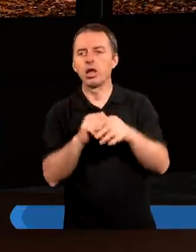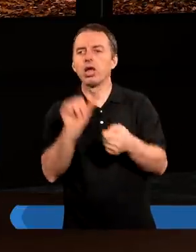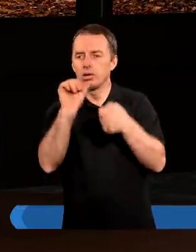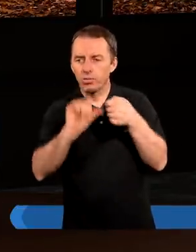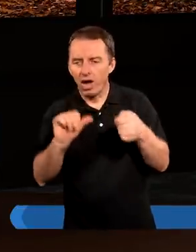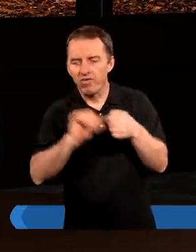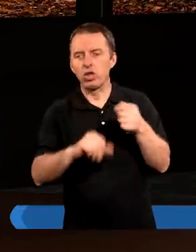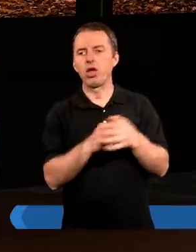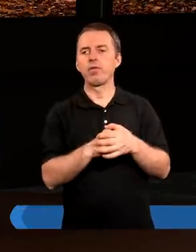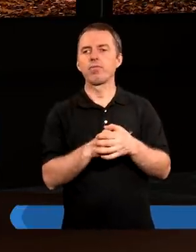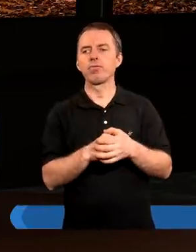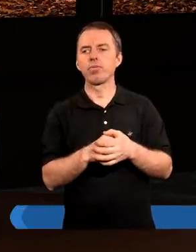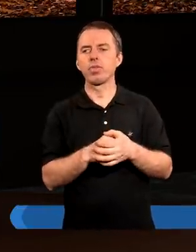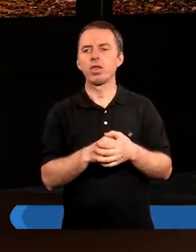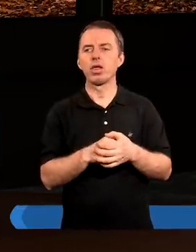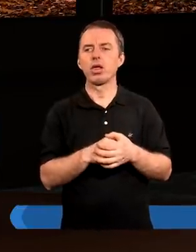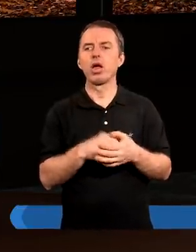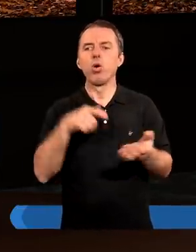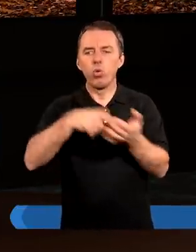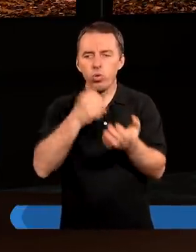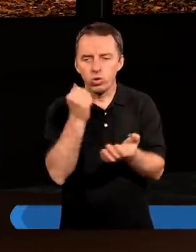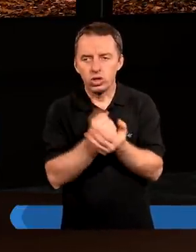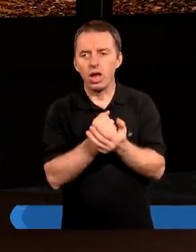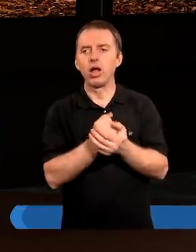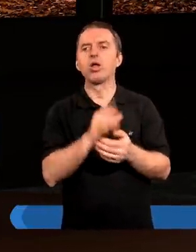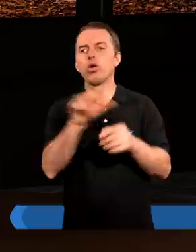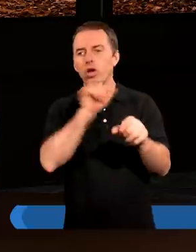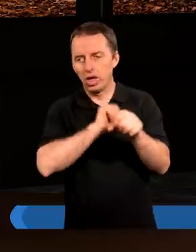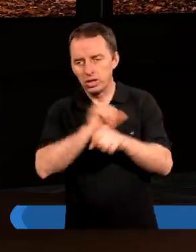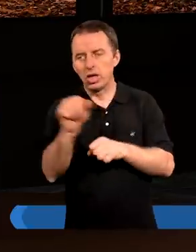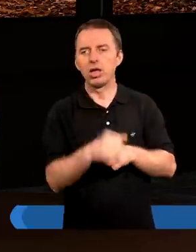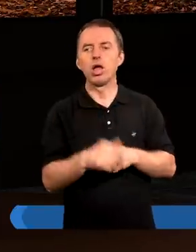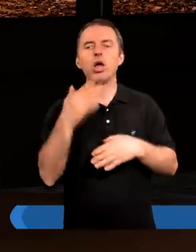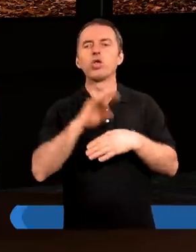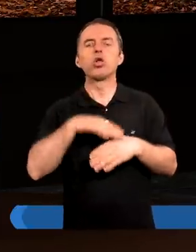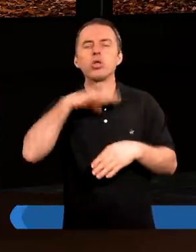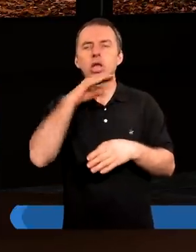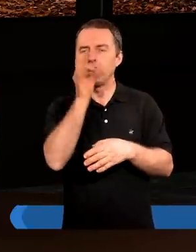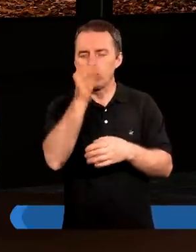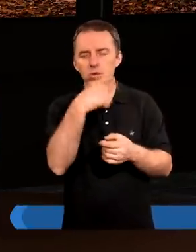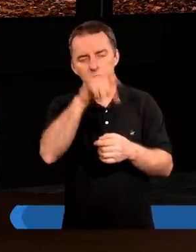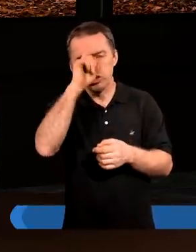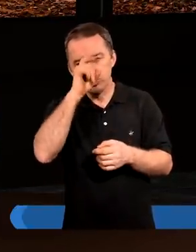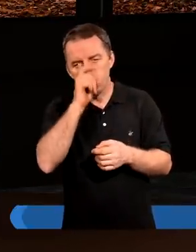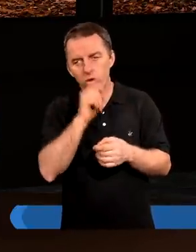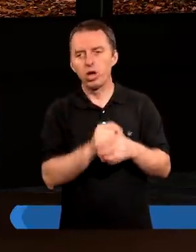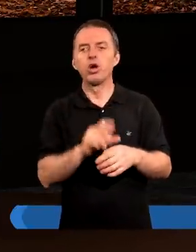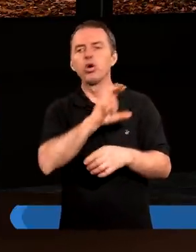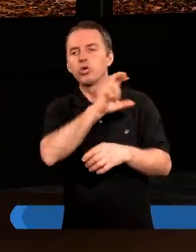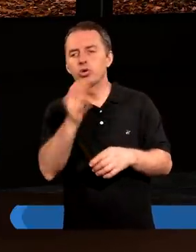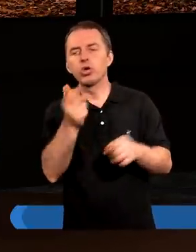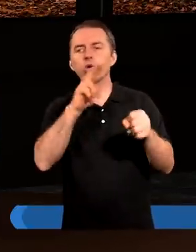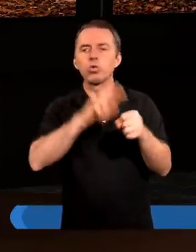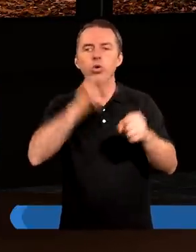sprawdzona i ustalona, czy ona jest ostatecznie dobra, czy zła i ci,